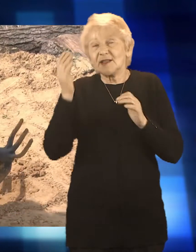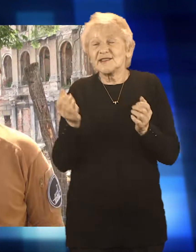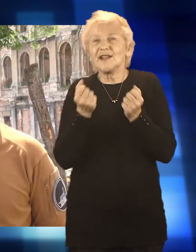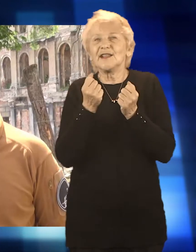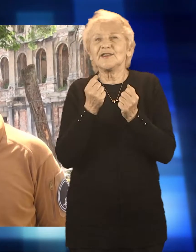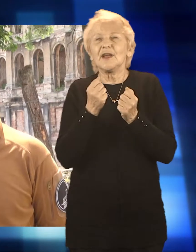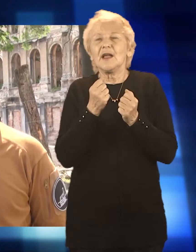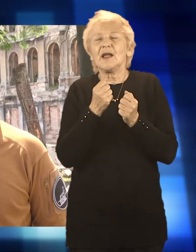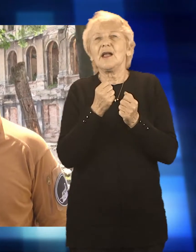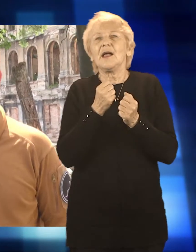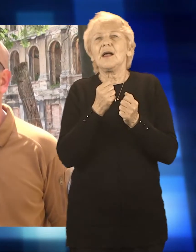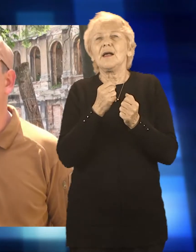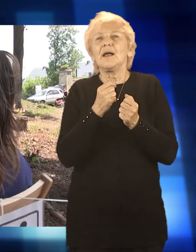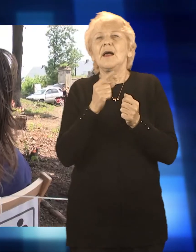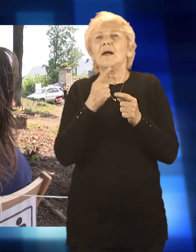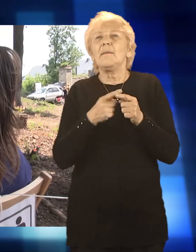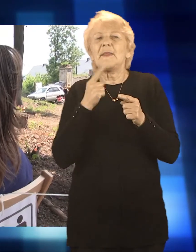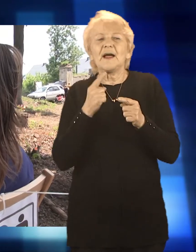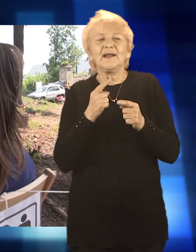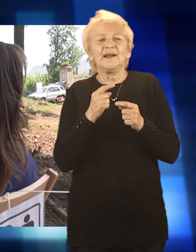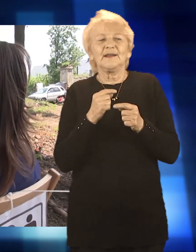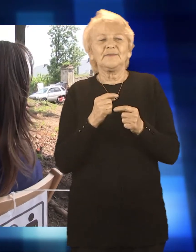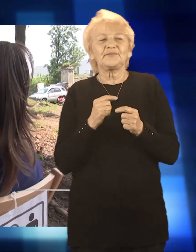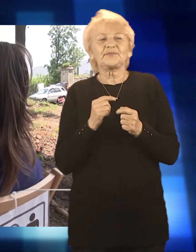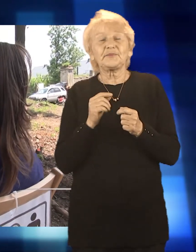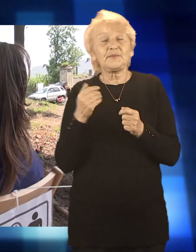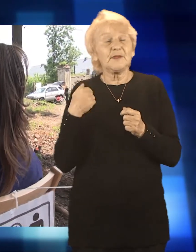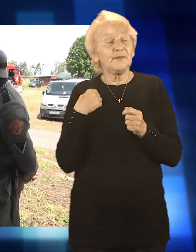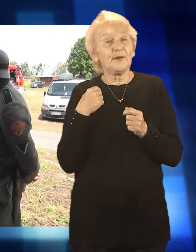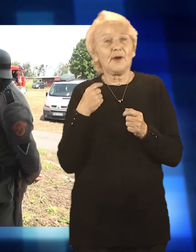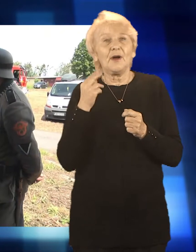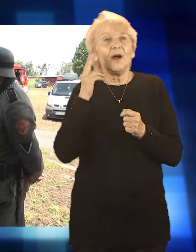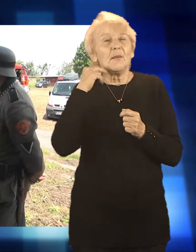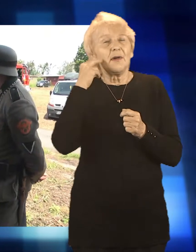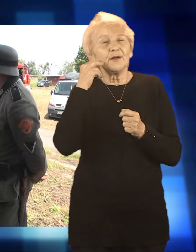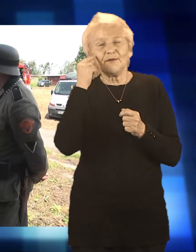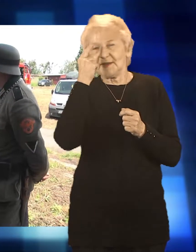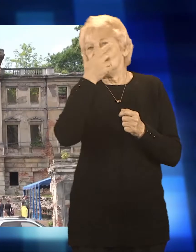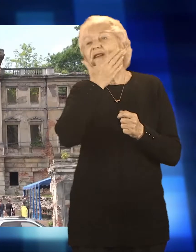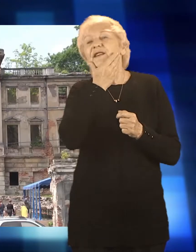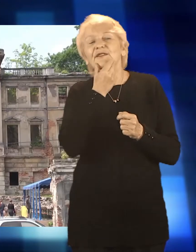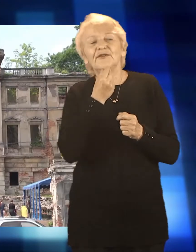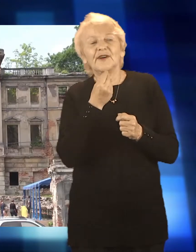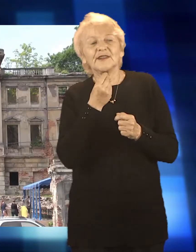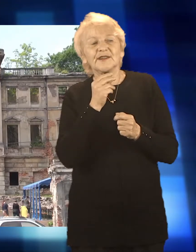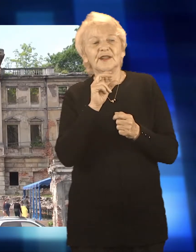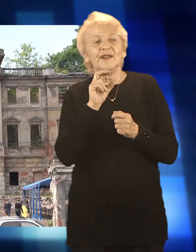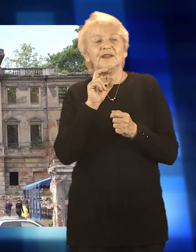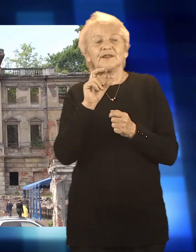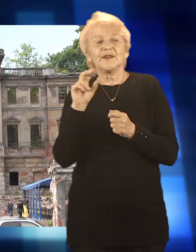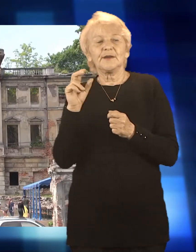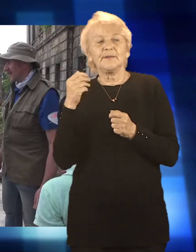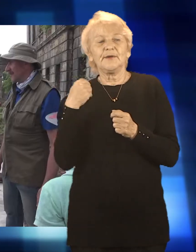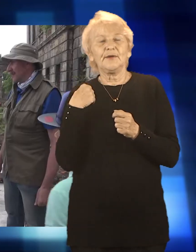nie wiem, albo łusek, monet. A ponadto także malowanie twarzy, pokazy i bufet. Nie zabrakło także aspektu